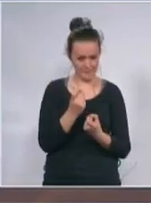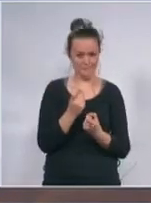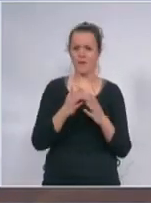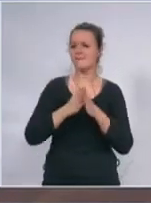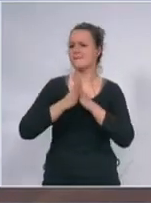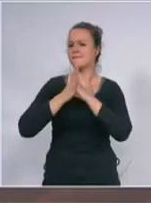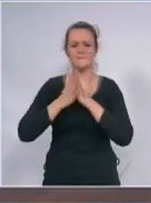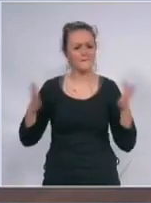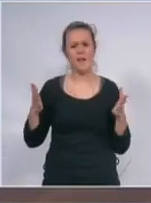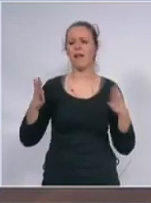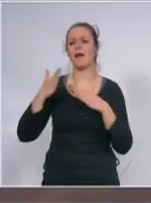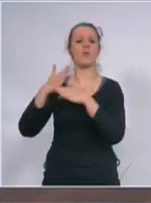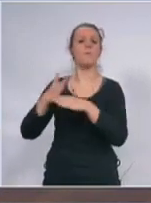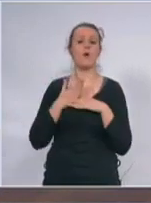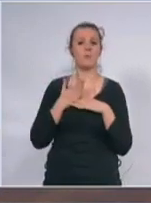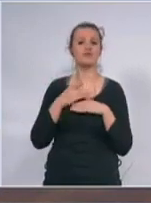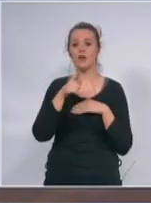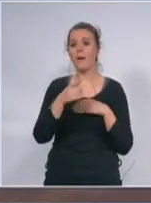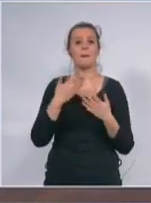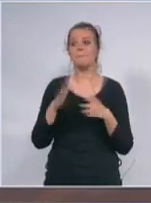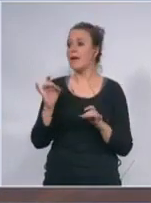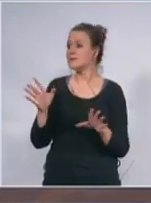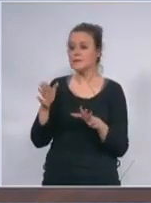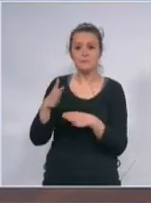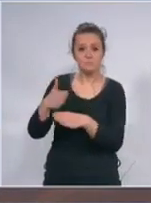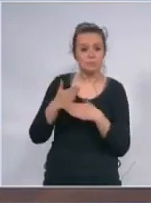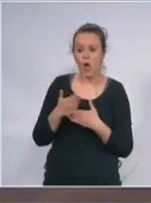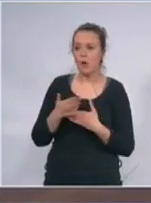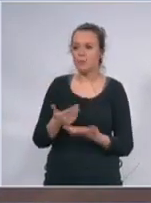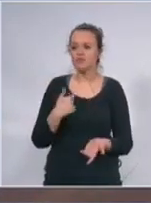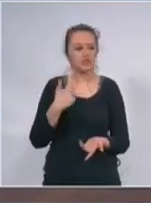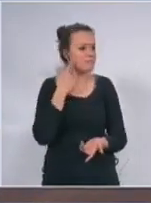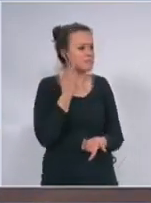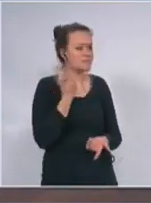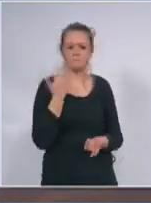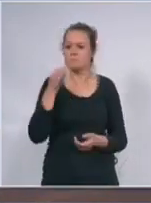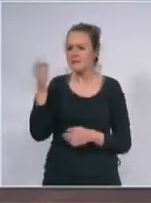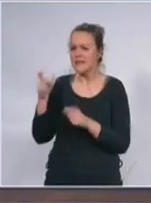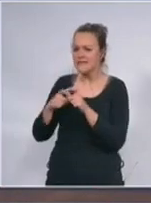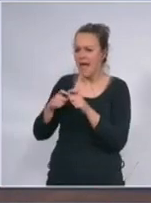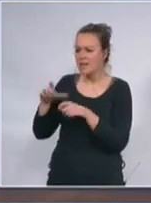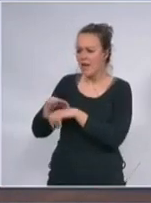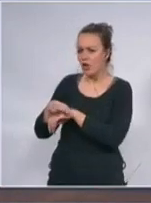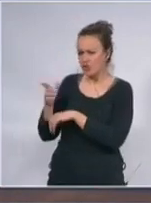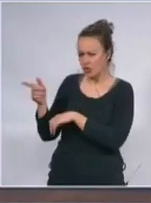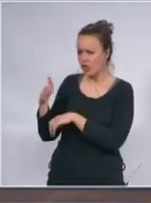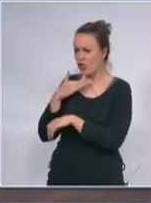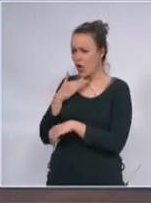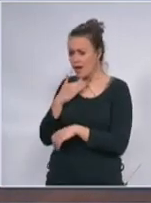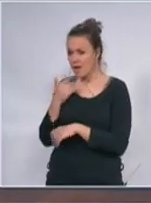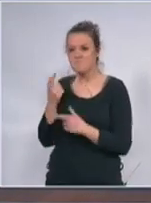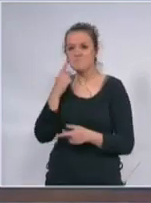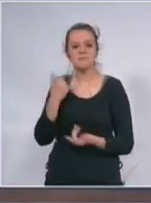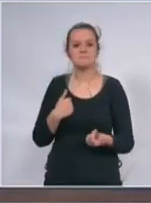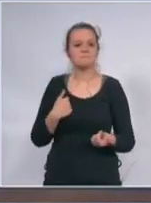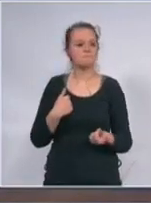ogromno ogromno pomoć bez te pomoći ja mislim sanja da igorane da malo šta bismo jer